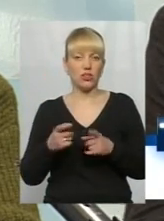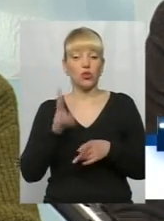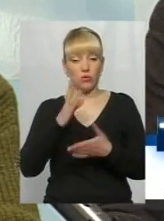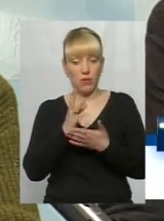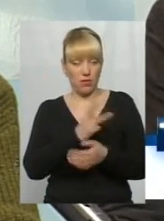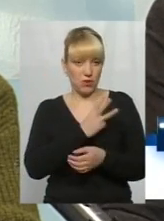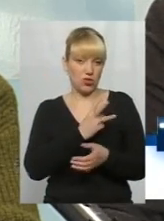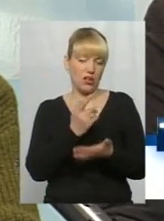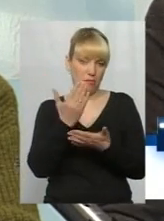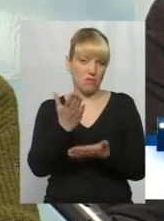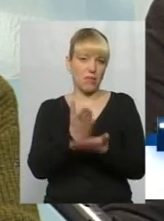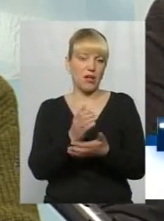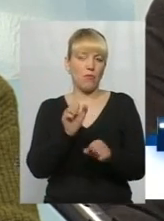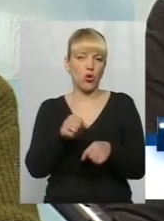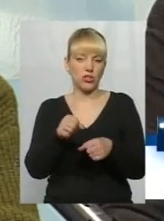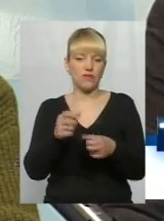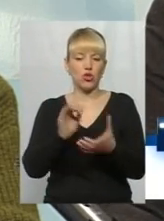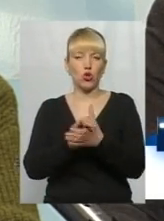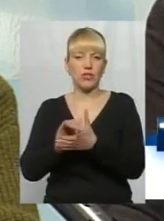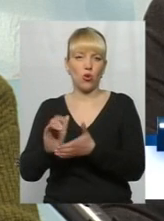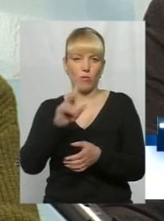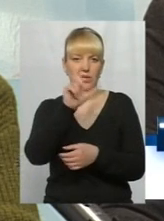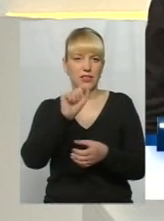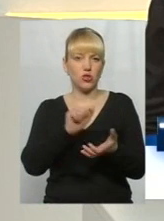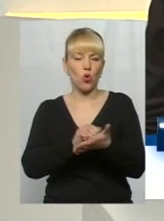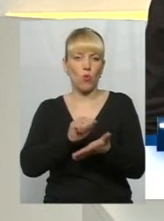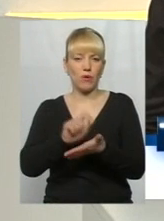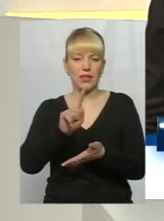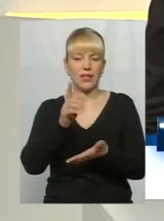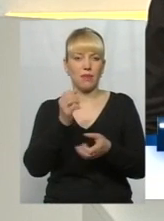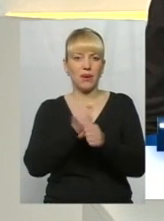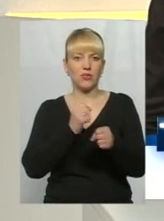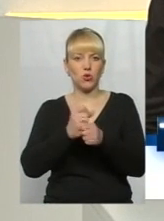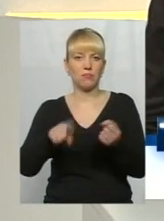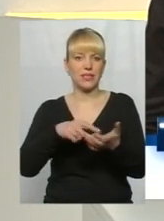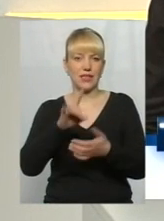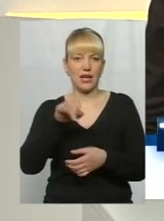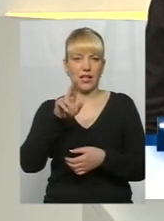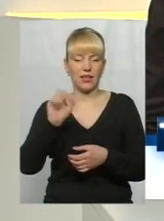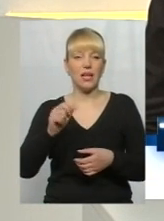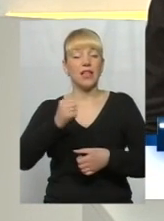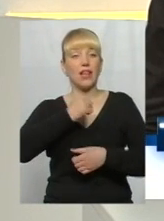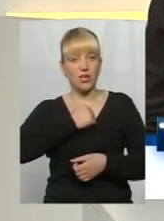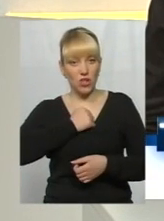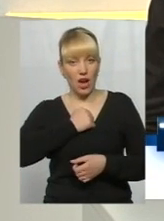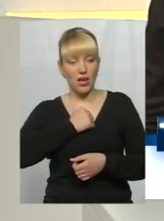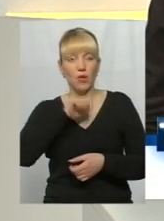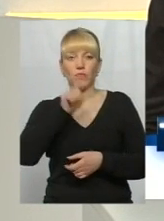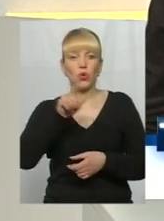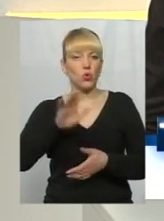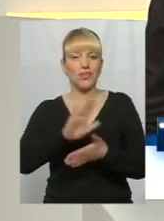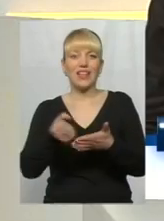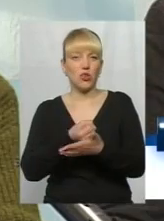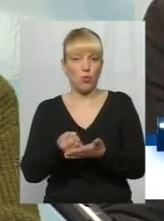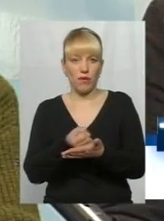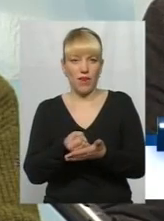бажання, він завжди має можливість познайомитися з тими документами, з якими працює міська рада. На превеликий жаль, люди не добиваються